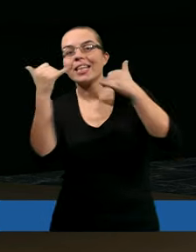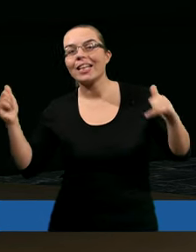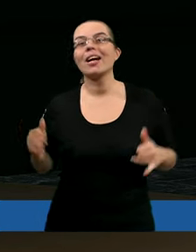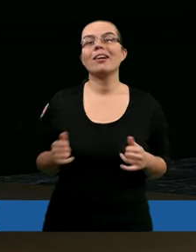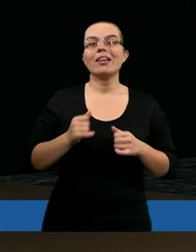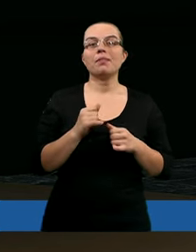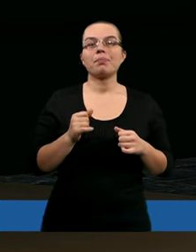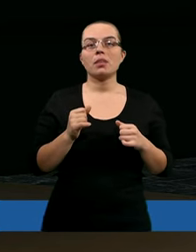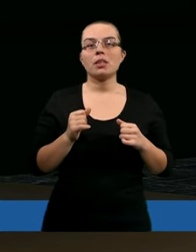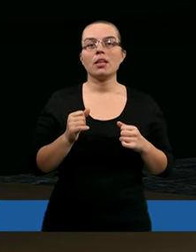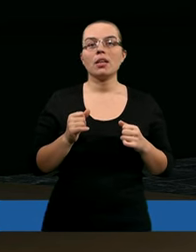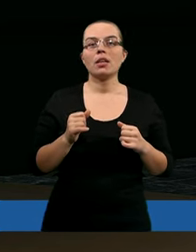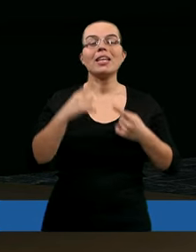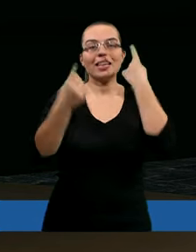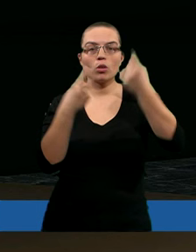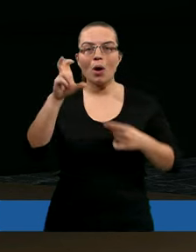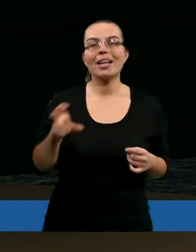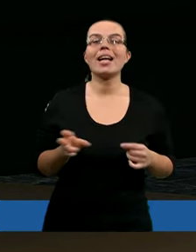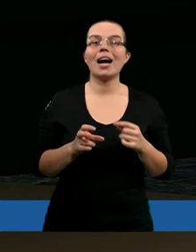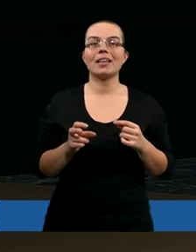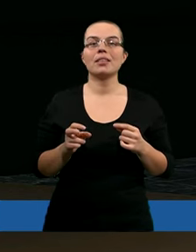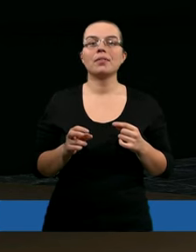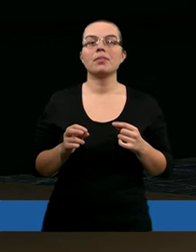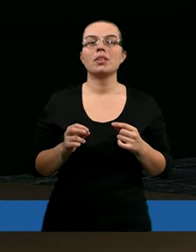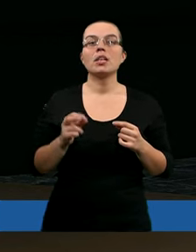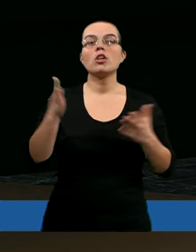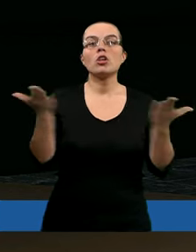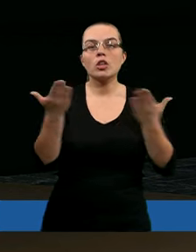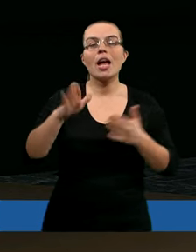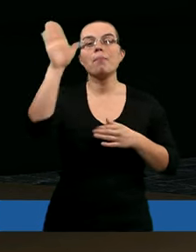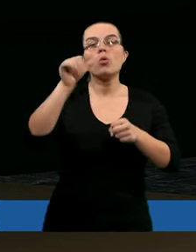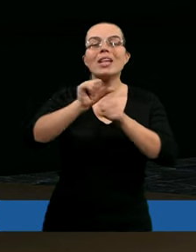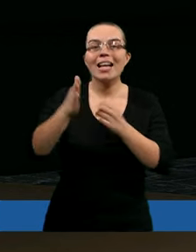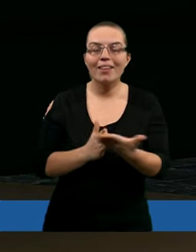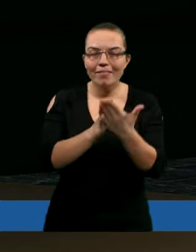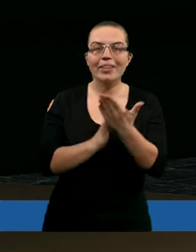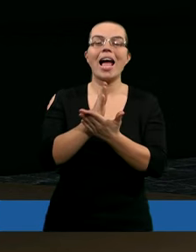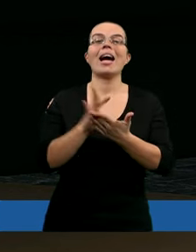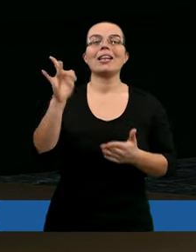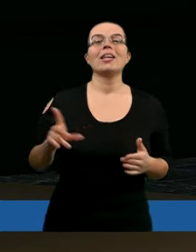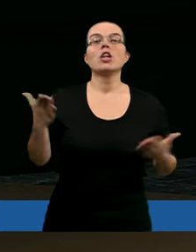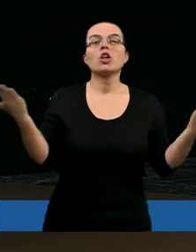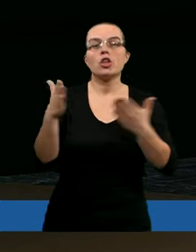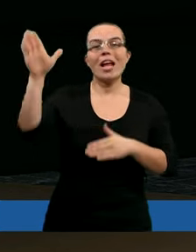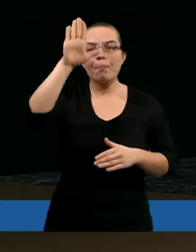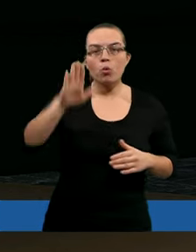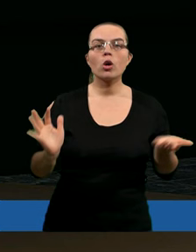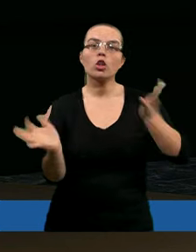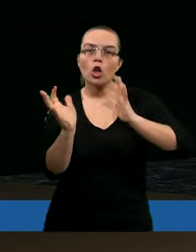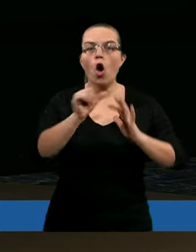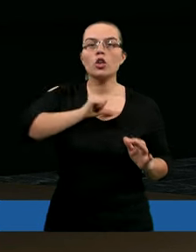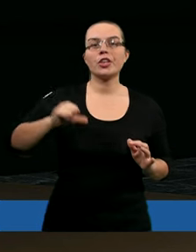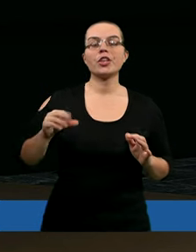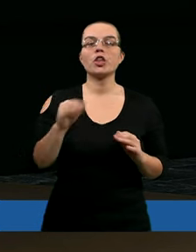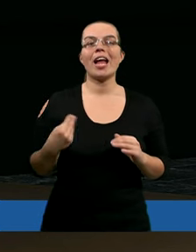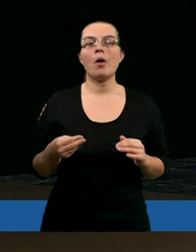jakieś sytuacje, gdzie Bóg jest wierny, gdzie Bóg troszczy